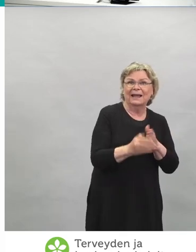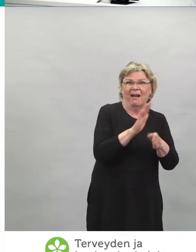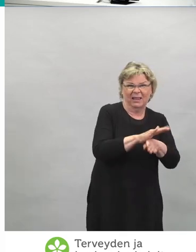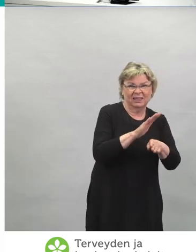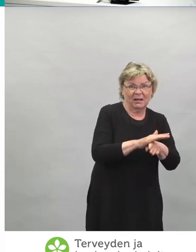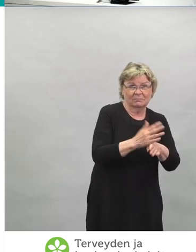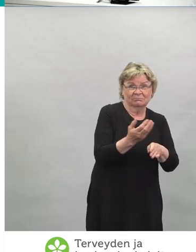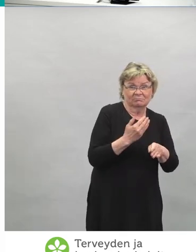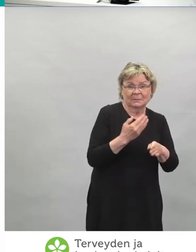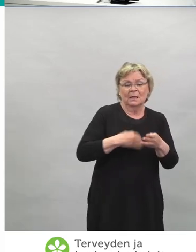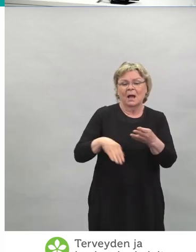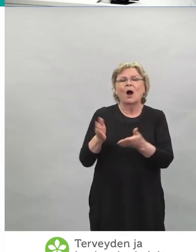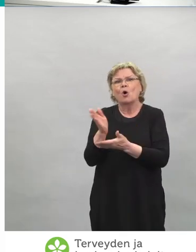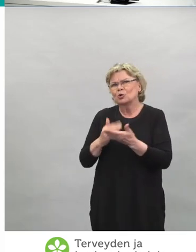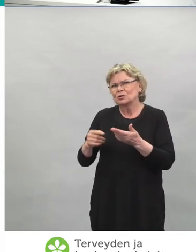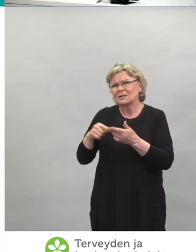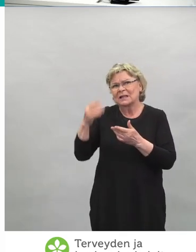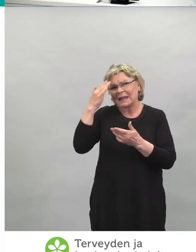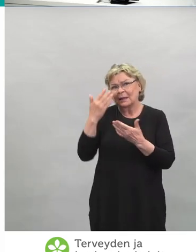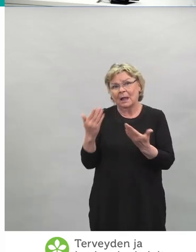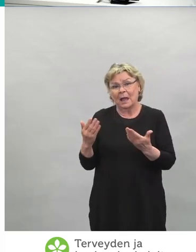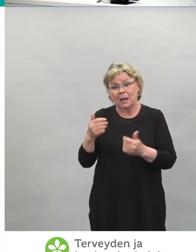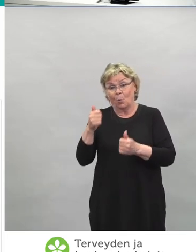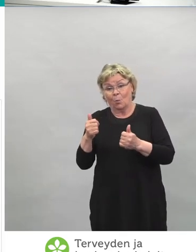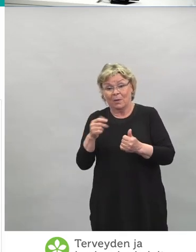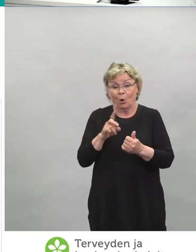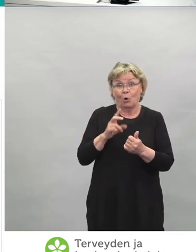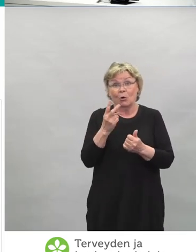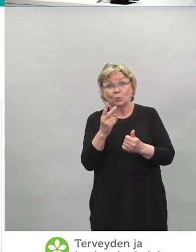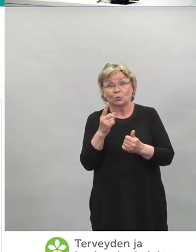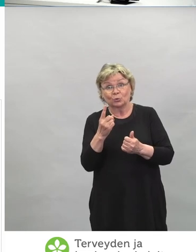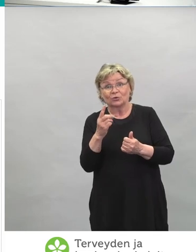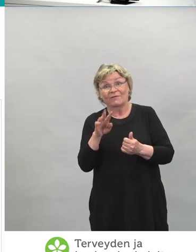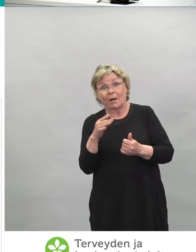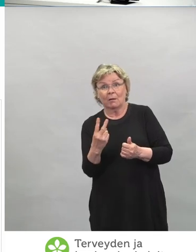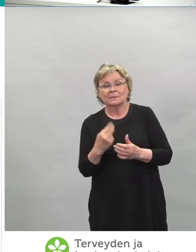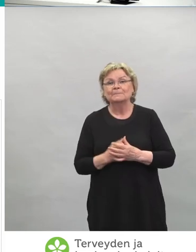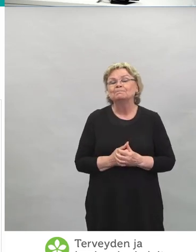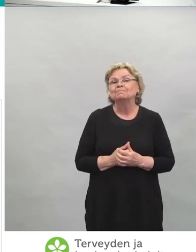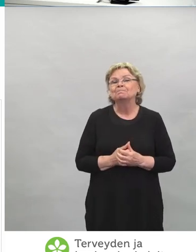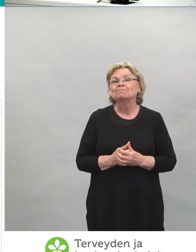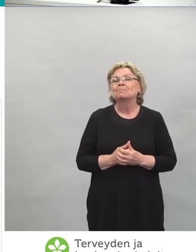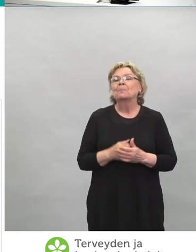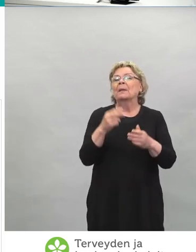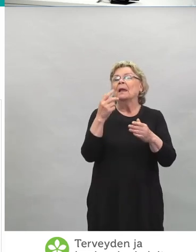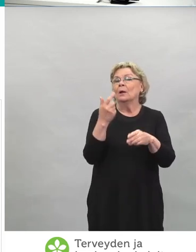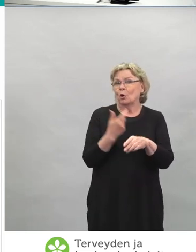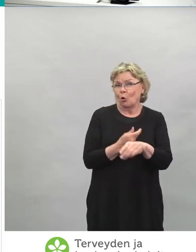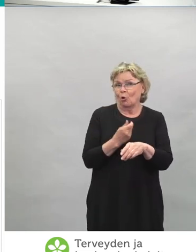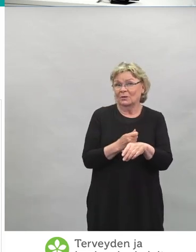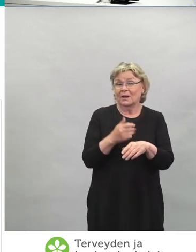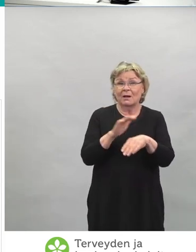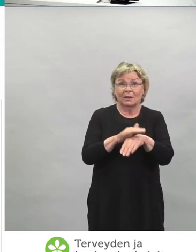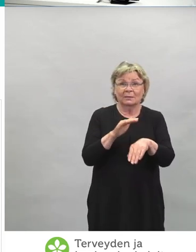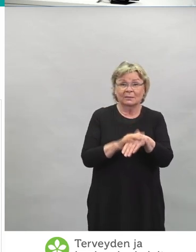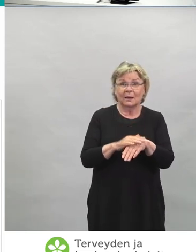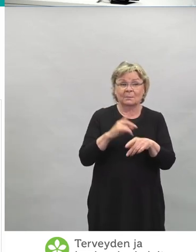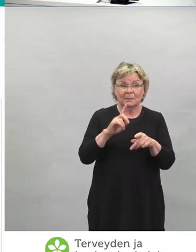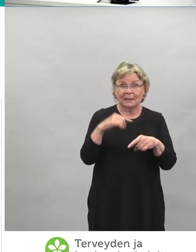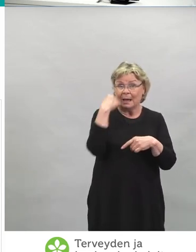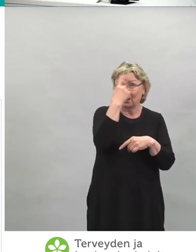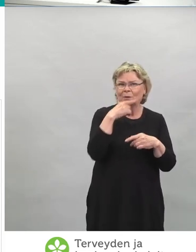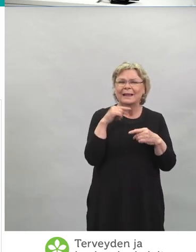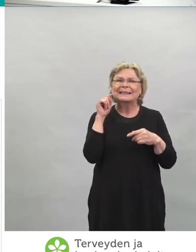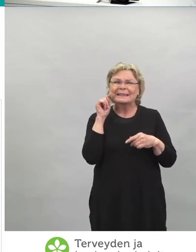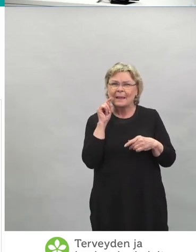osassa ilmoituksista ei ole ollut tällaista tietoa saatavilla. Rokotehaitat, miltä ne sitten näyttävät? Tämä on nyt sitten